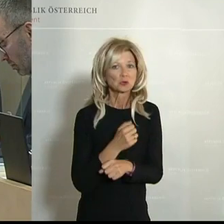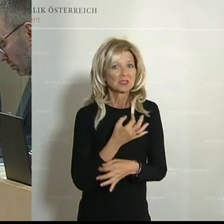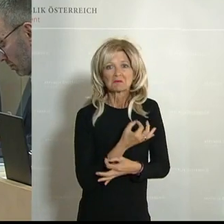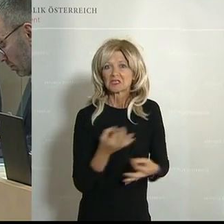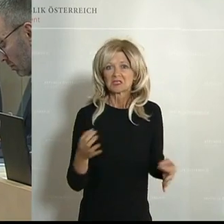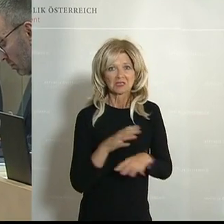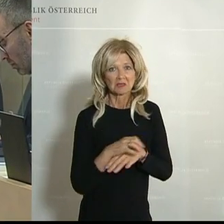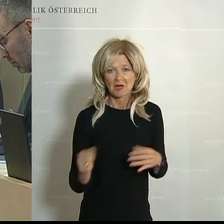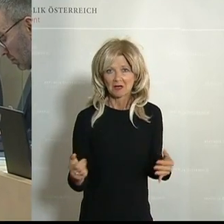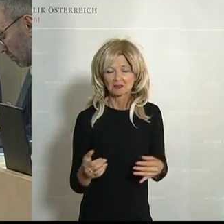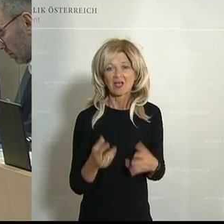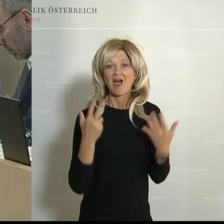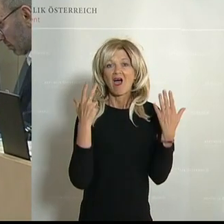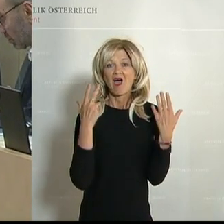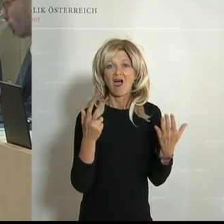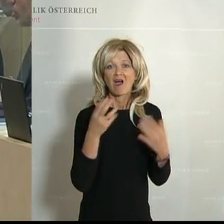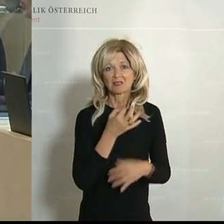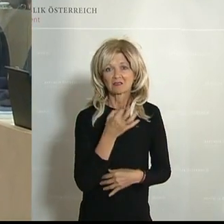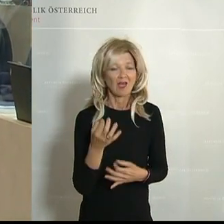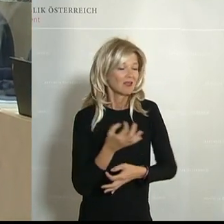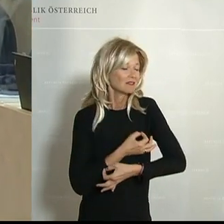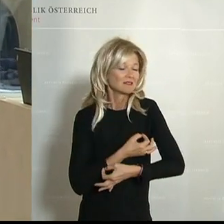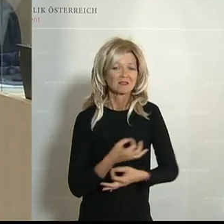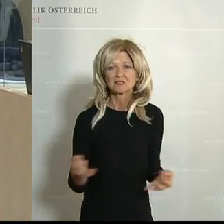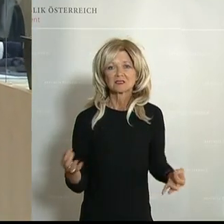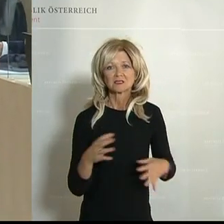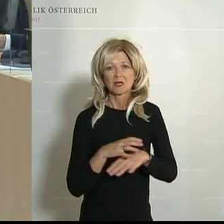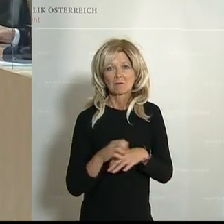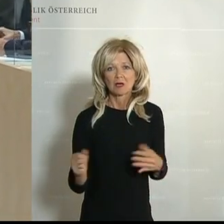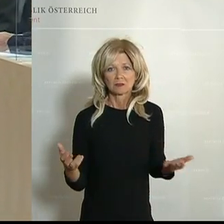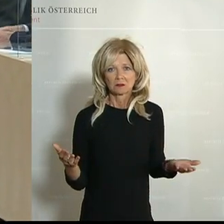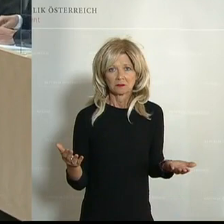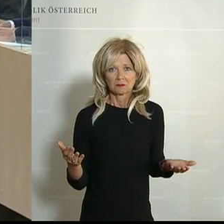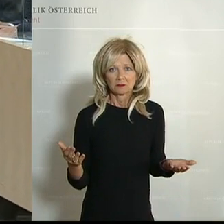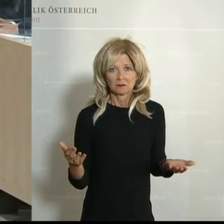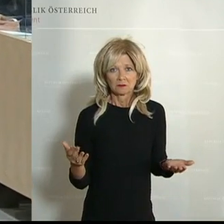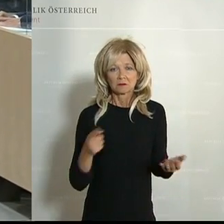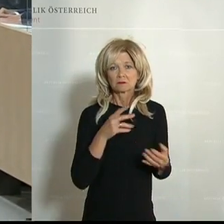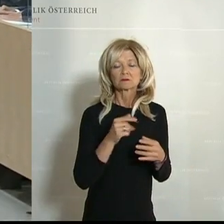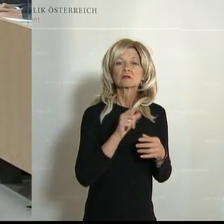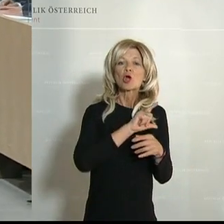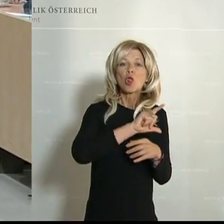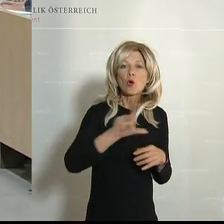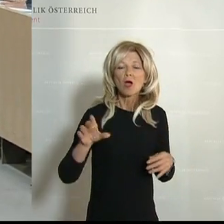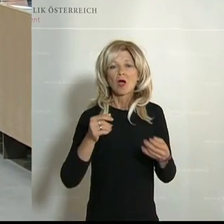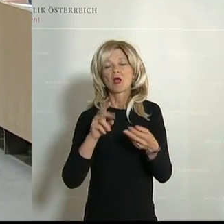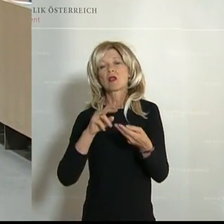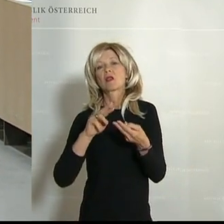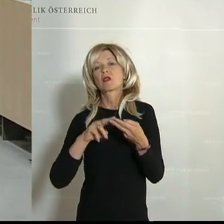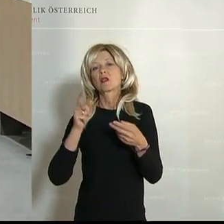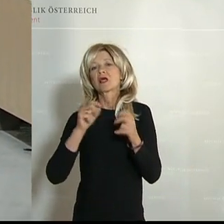nichts. Acht Tage passiert nichts. Die Lokale, die Seilbahnen, die Pisten,